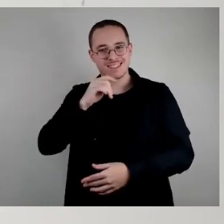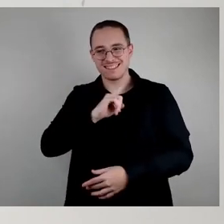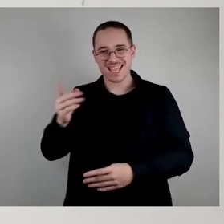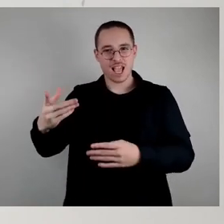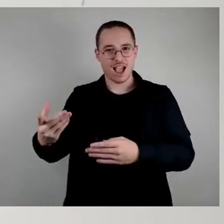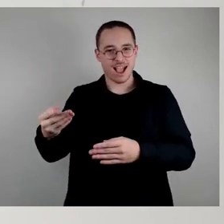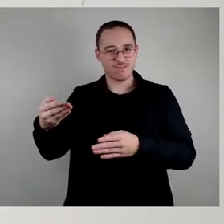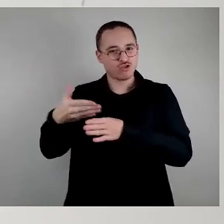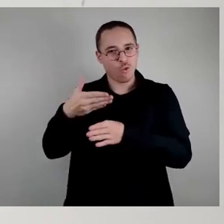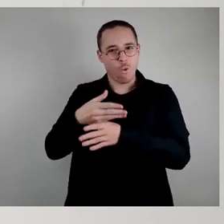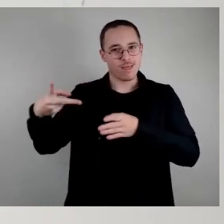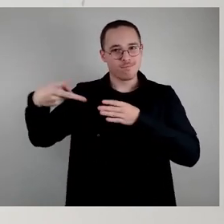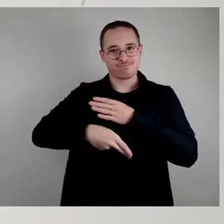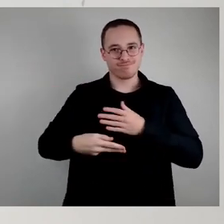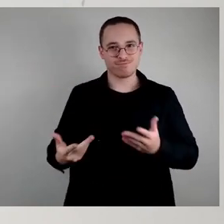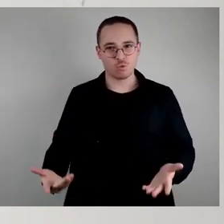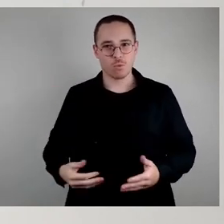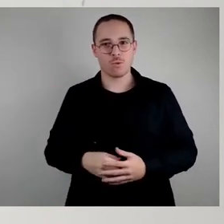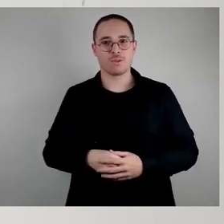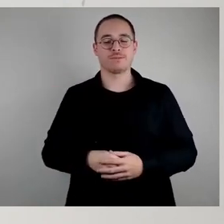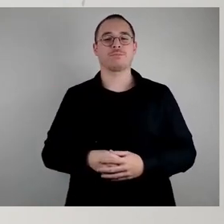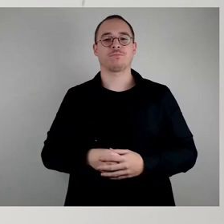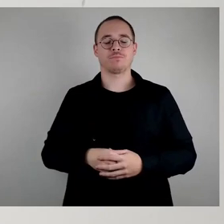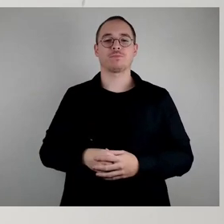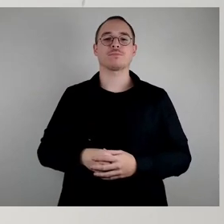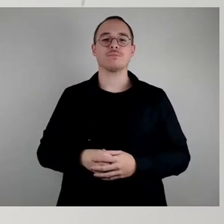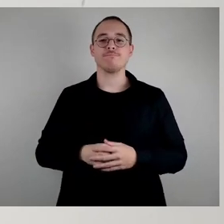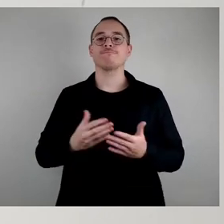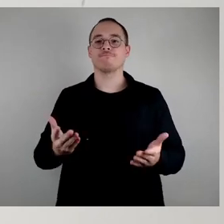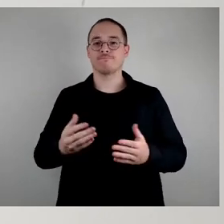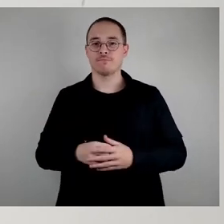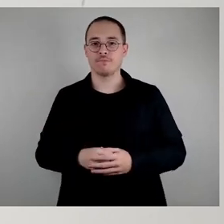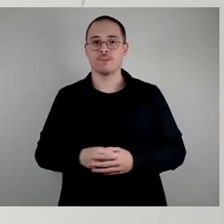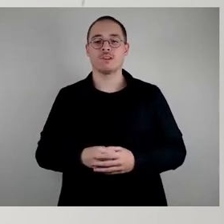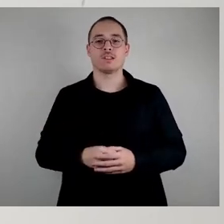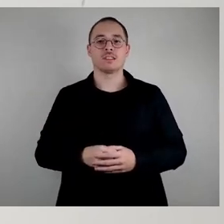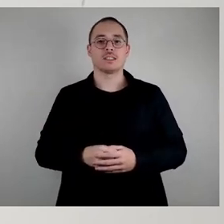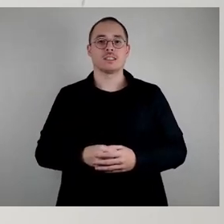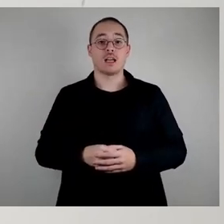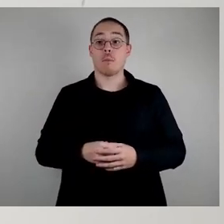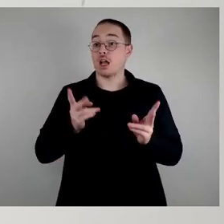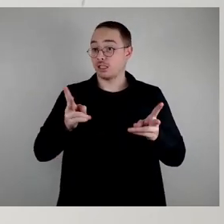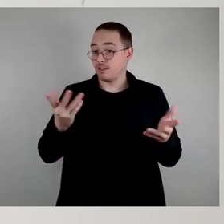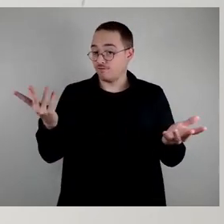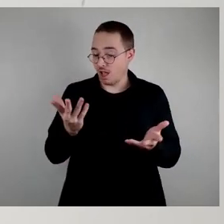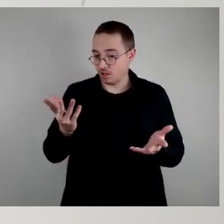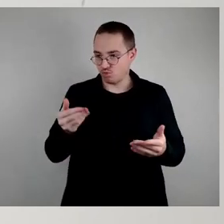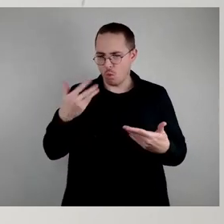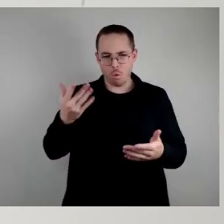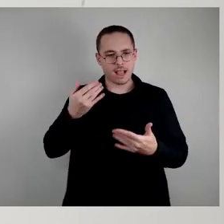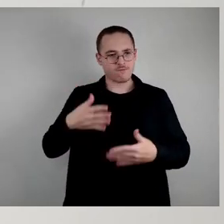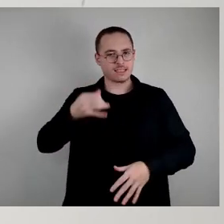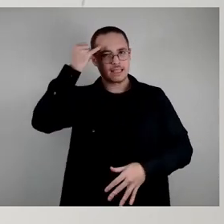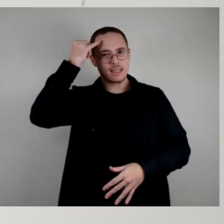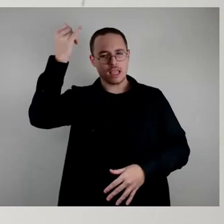So, aber was richtig ist, natürlich war das eine Idee, und da kann ich mich ehrlich gesagt nicht mehr erinnern, von